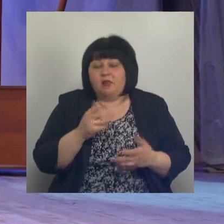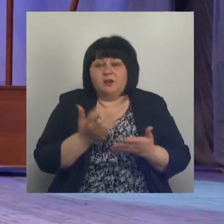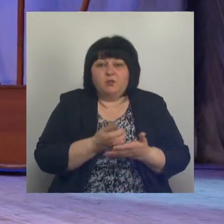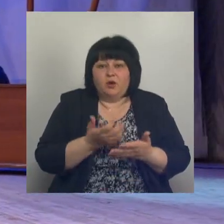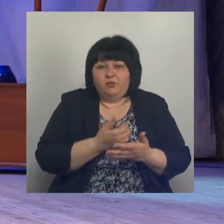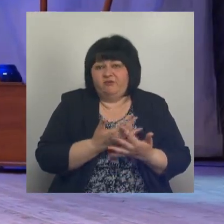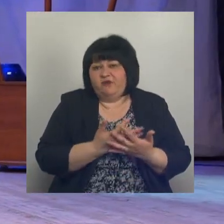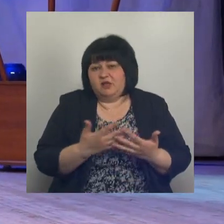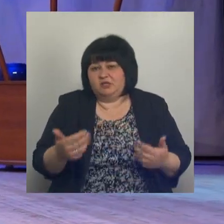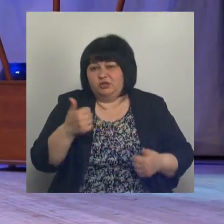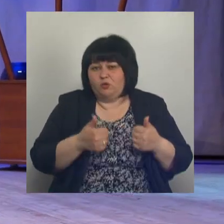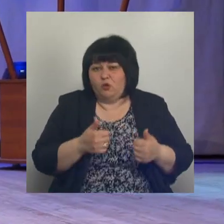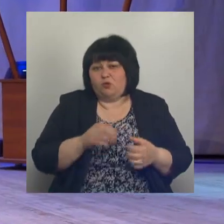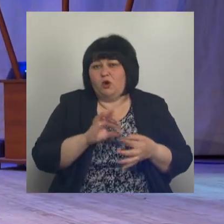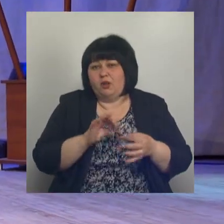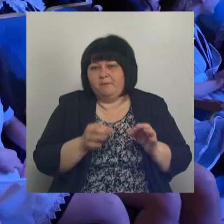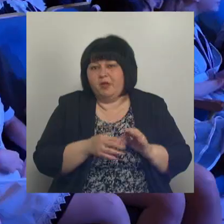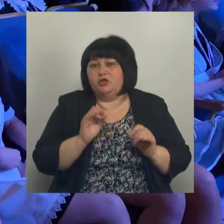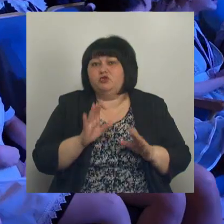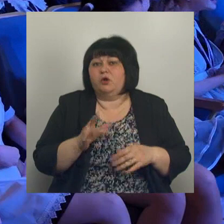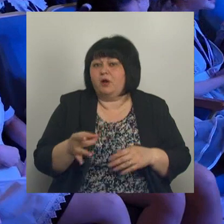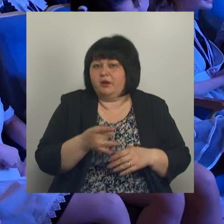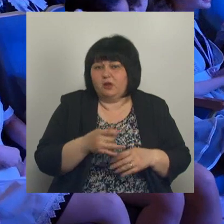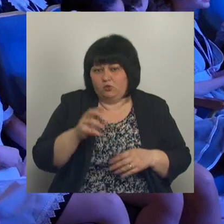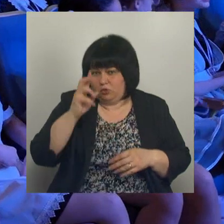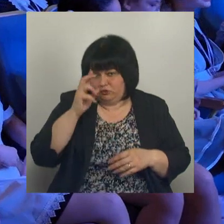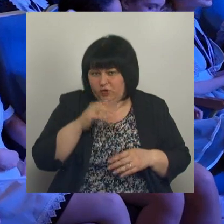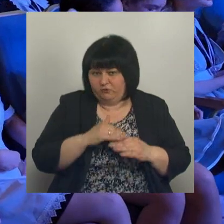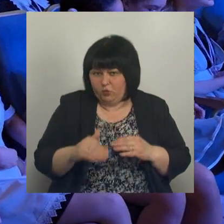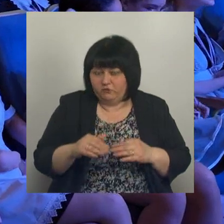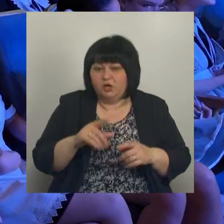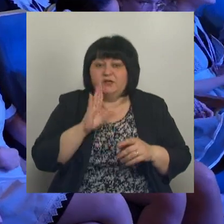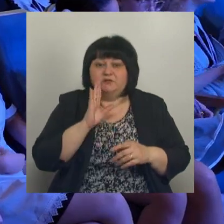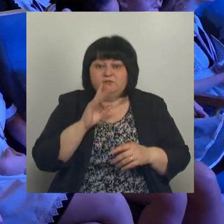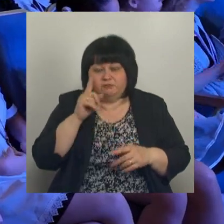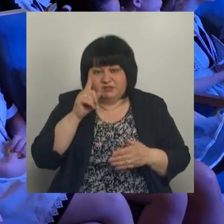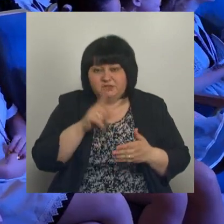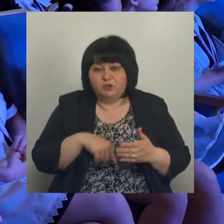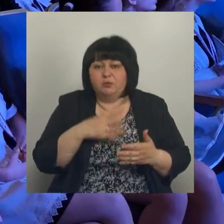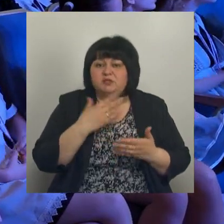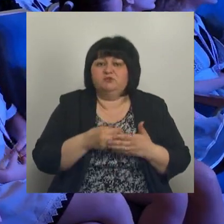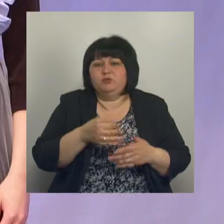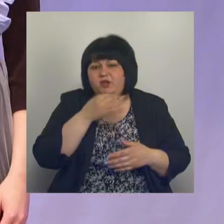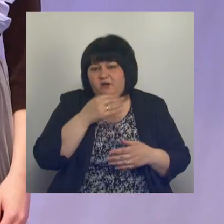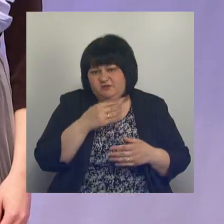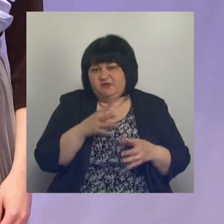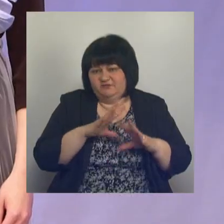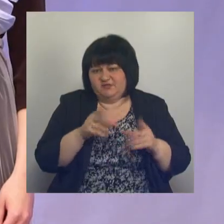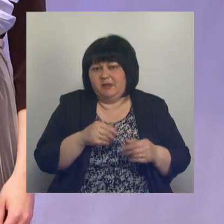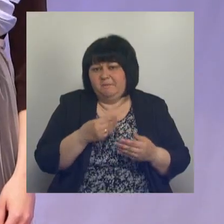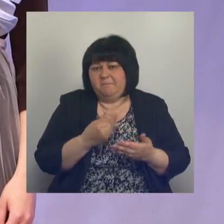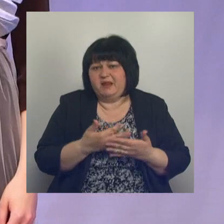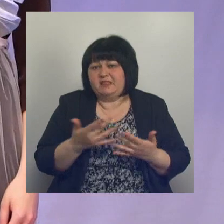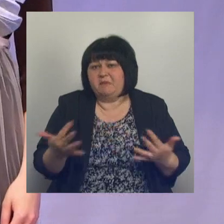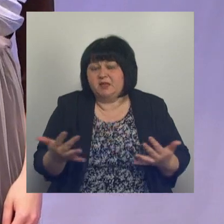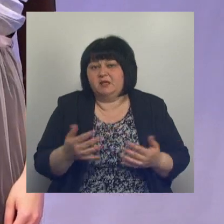олимпиадах и конкурсах. Не только регионального, но и федерального уровня. Школьница признается, по-своему нравятся все предметы, но как творческая